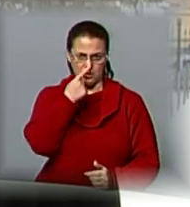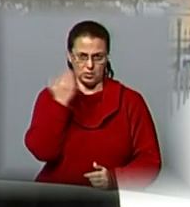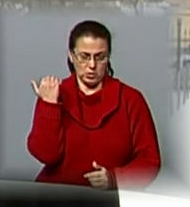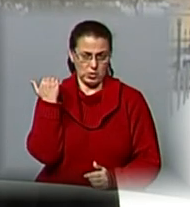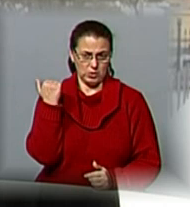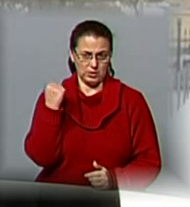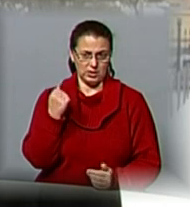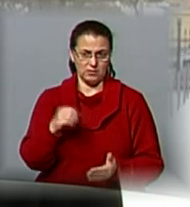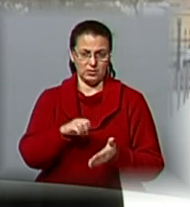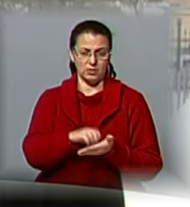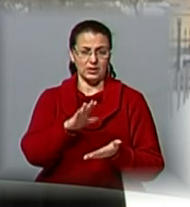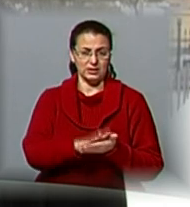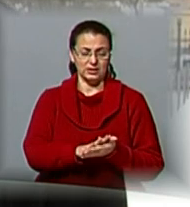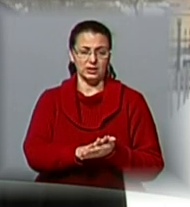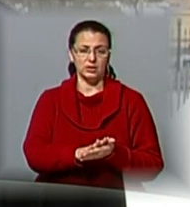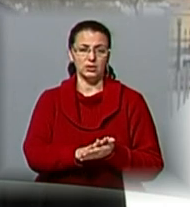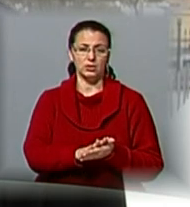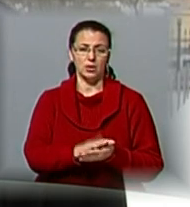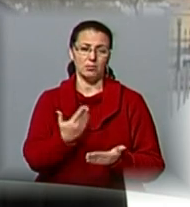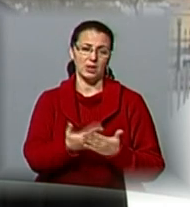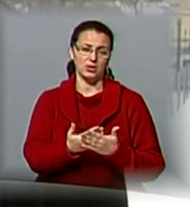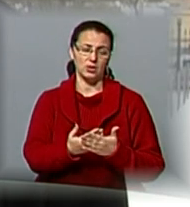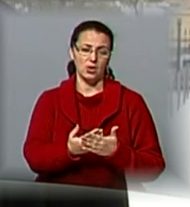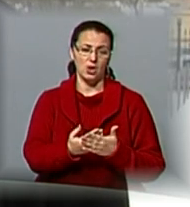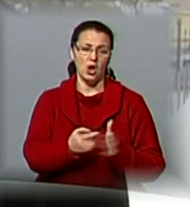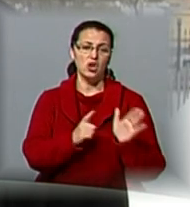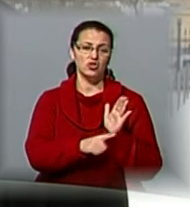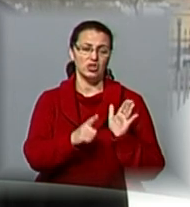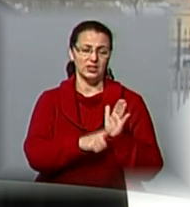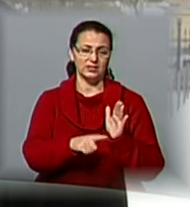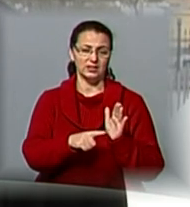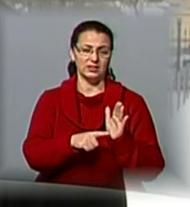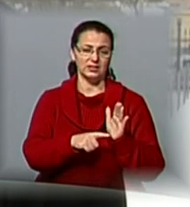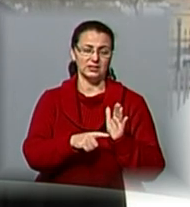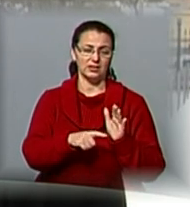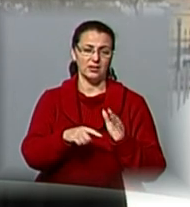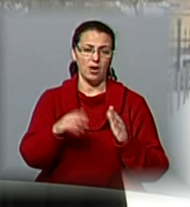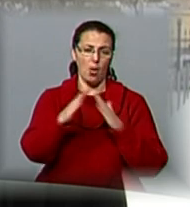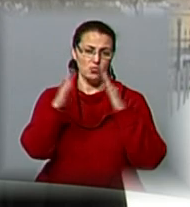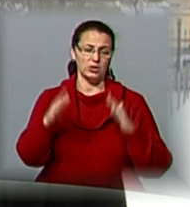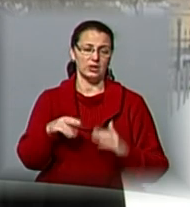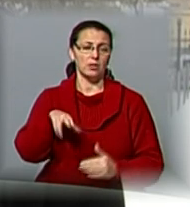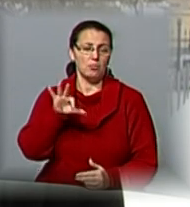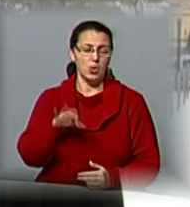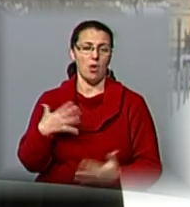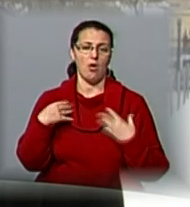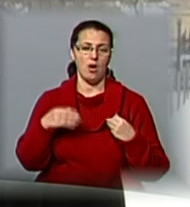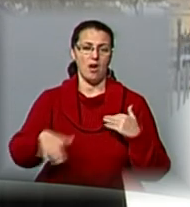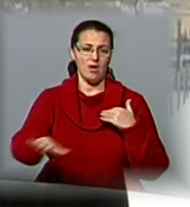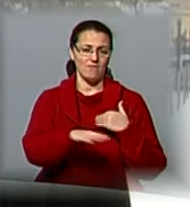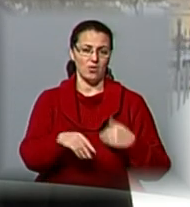занесено до реєстру близько шести десятків пам'яток по Львову. Це абсолютно